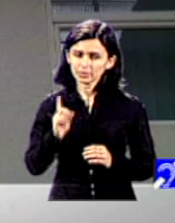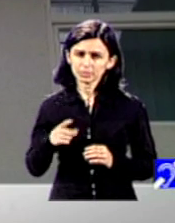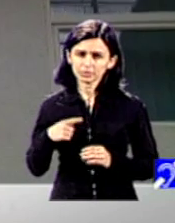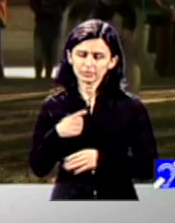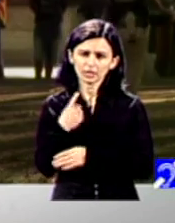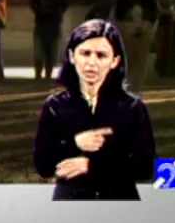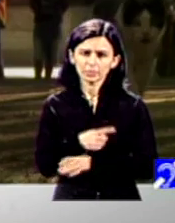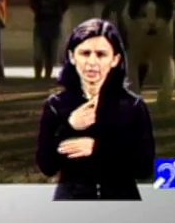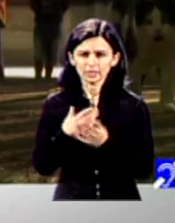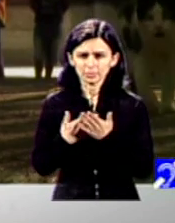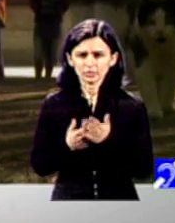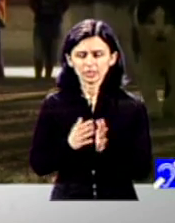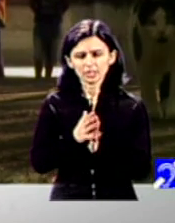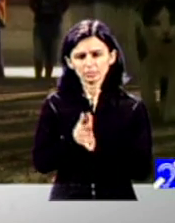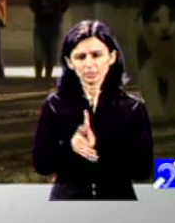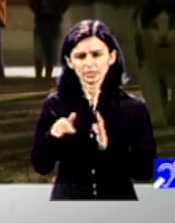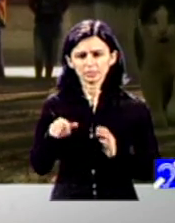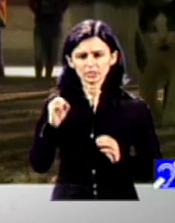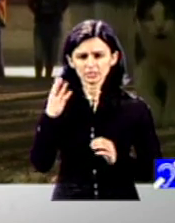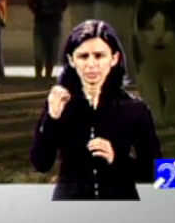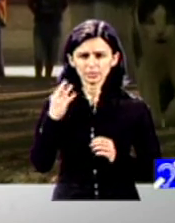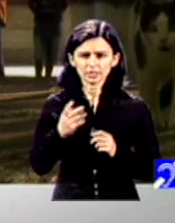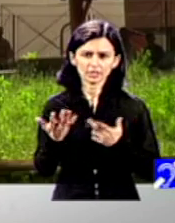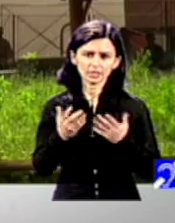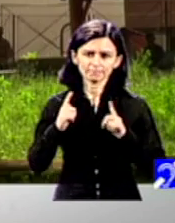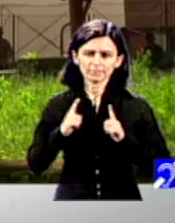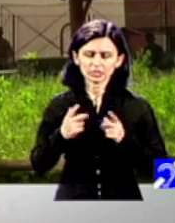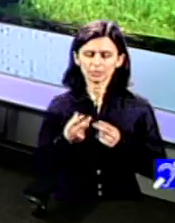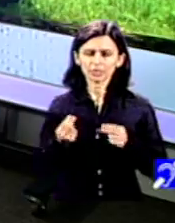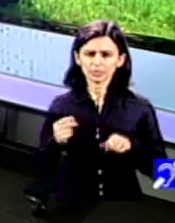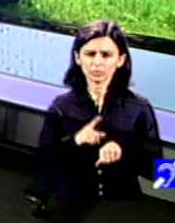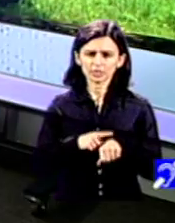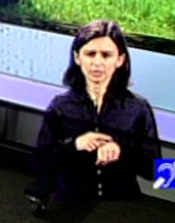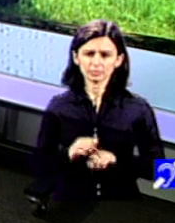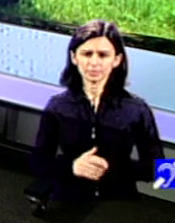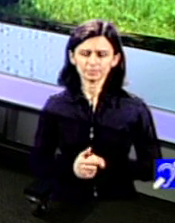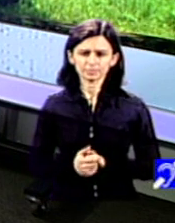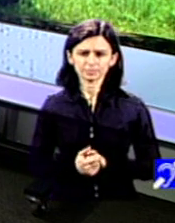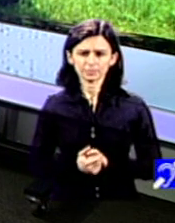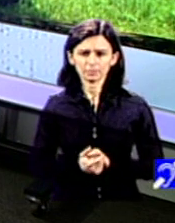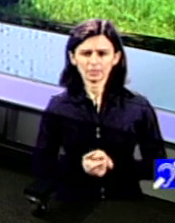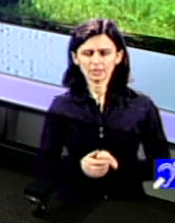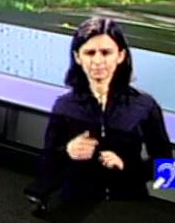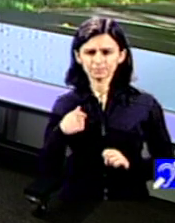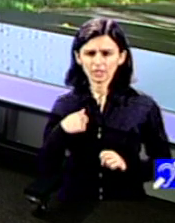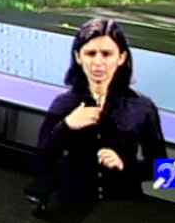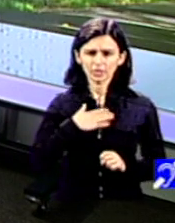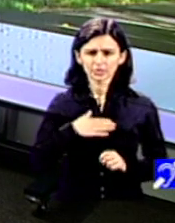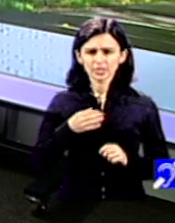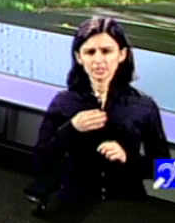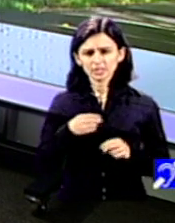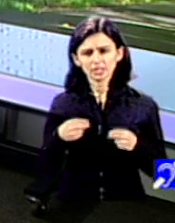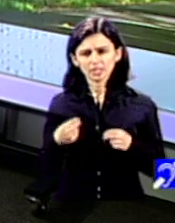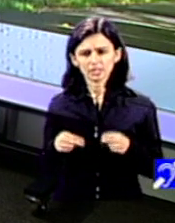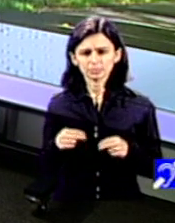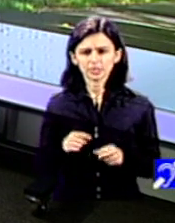într-adevăr, să și implementăm politica asta care așteaptă de mult prea mult timp. V-aș ruga foarte mult să ne explicați o chestiune pe care nu